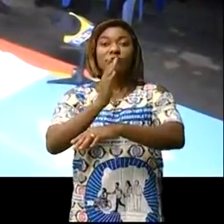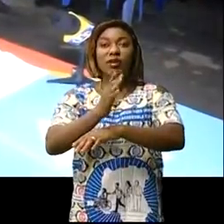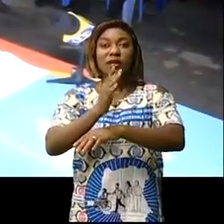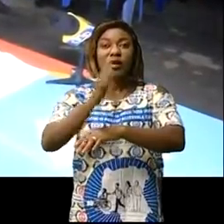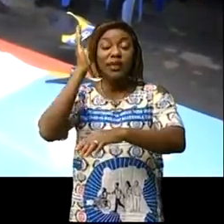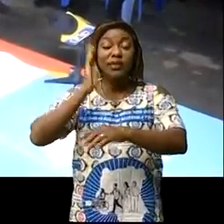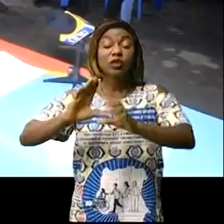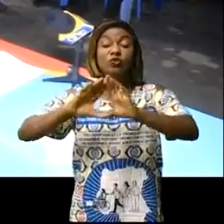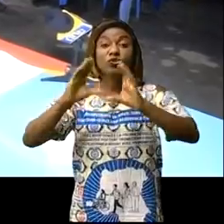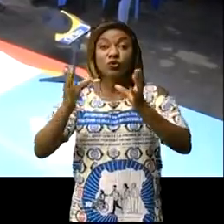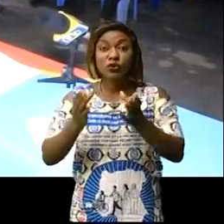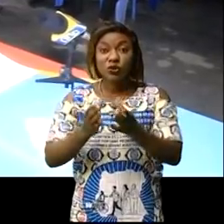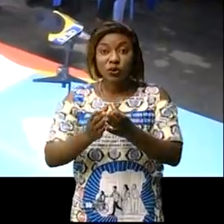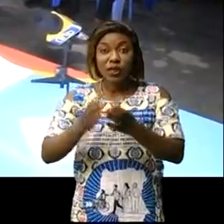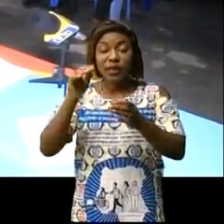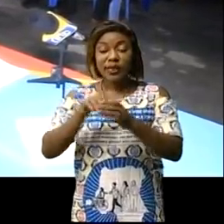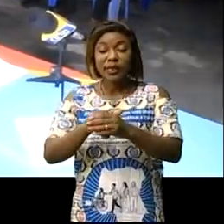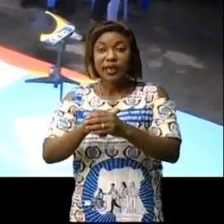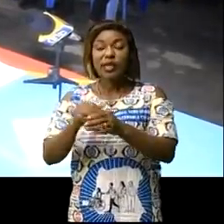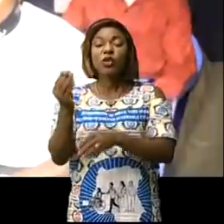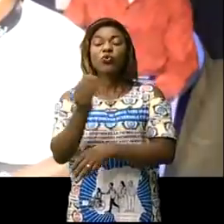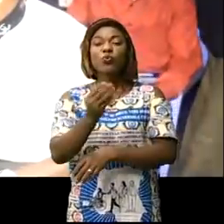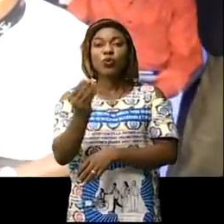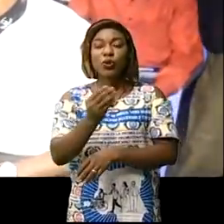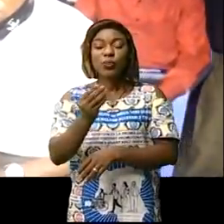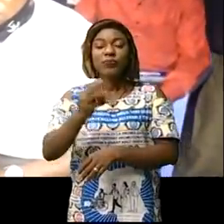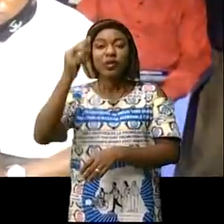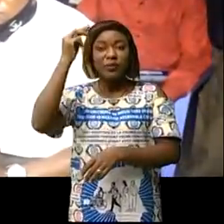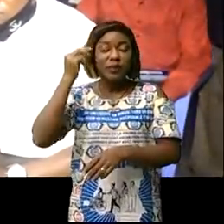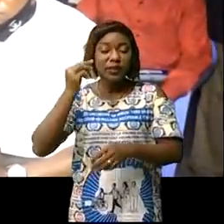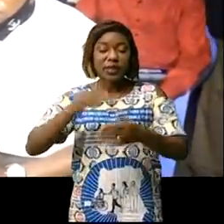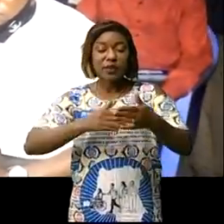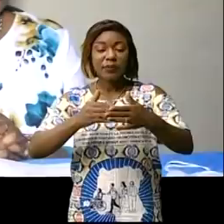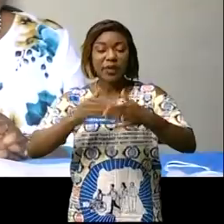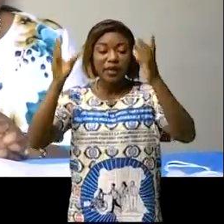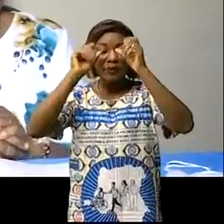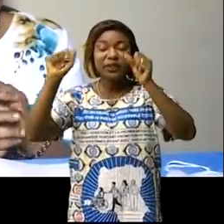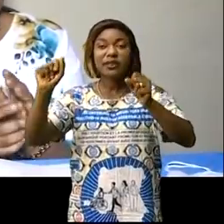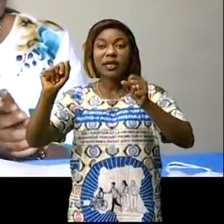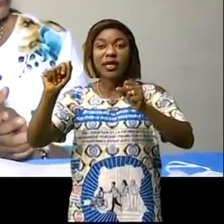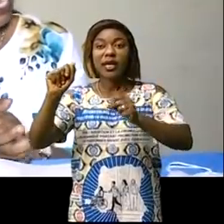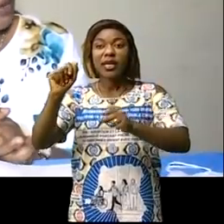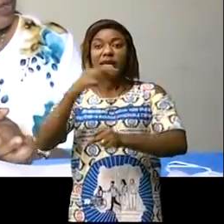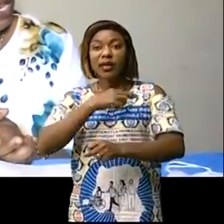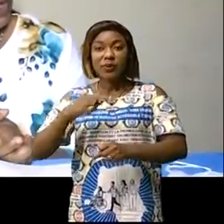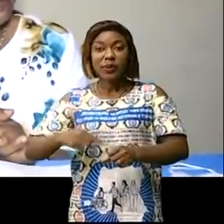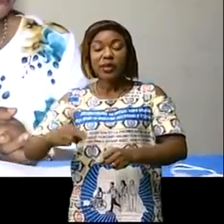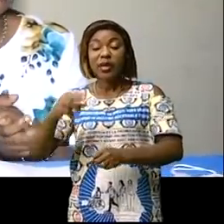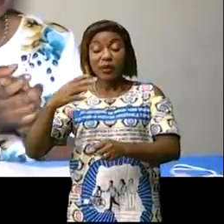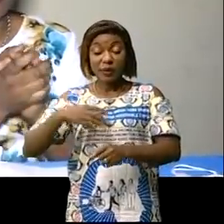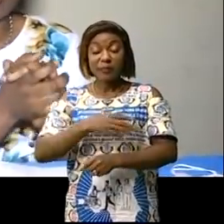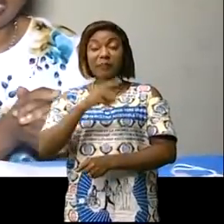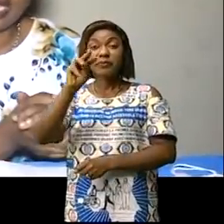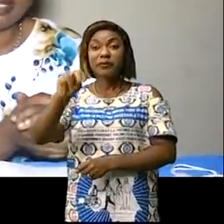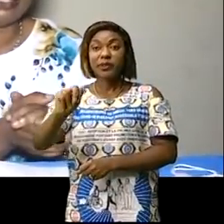Basantoubansou de Paikongila, territoire de Massimanimba, dans le Kuilu. La ministre auprès le président de la République, professeur Nana Manonina Koumba